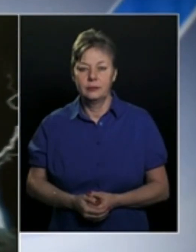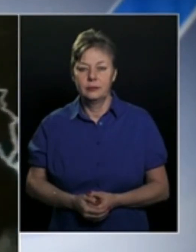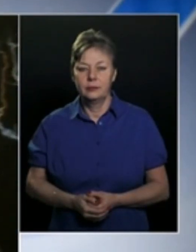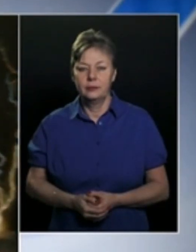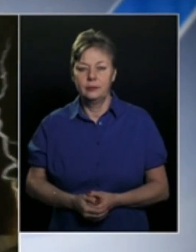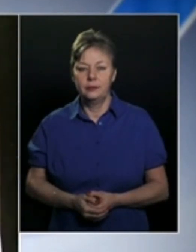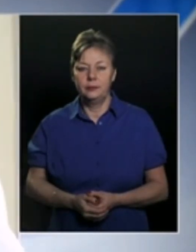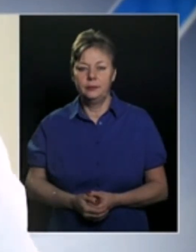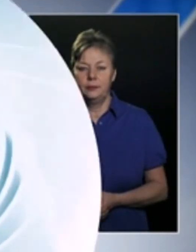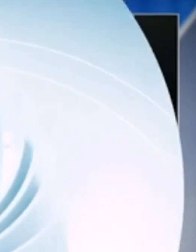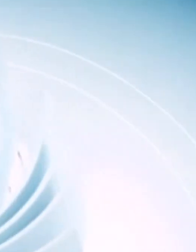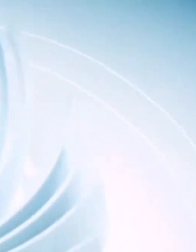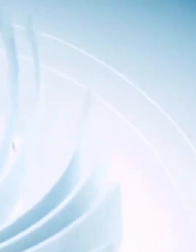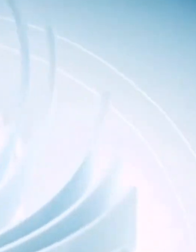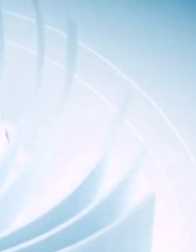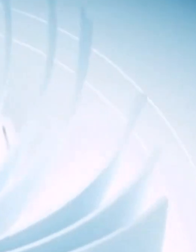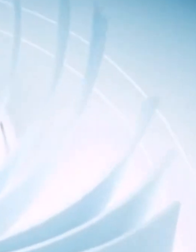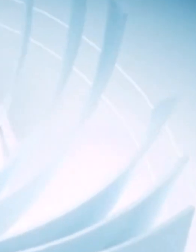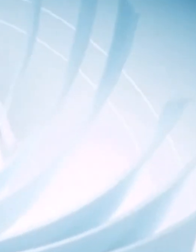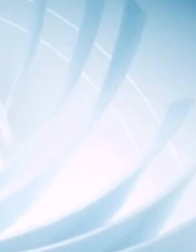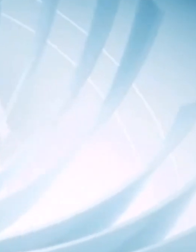A Pélinszki emléke